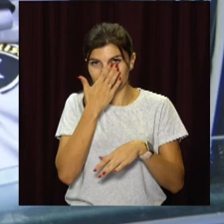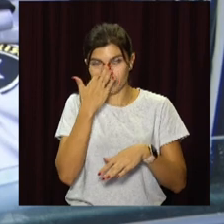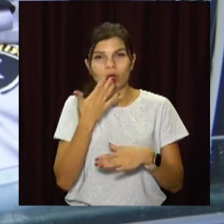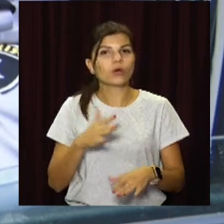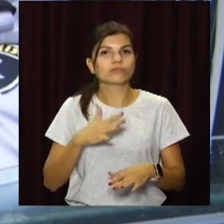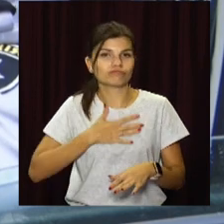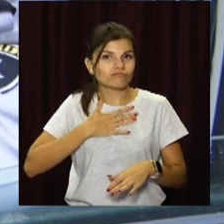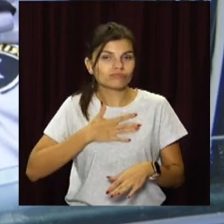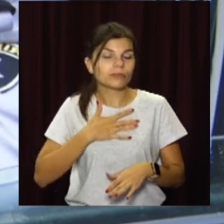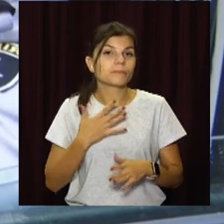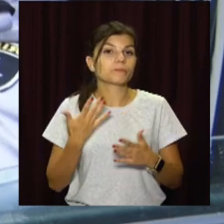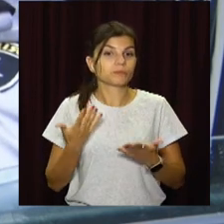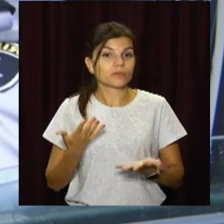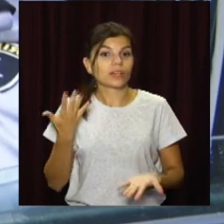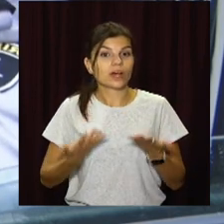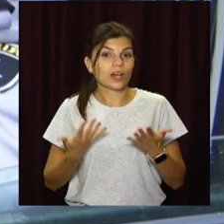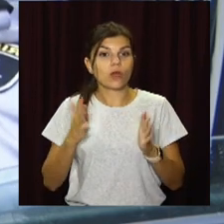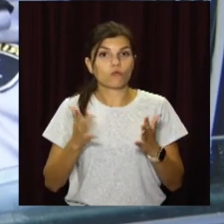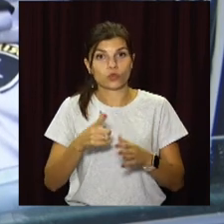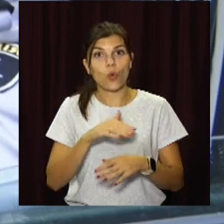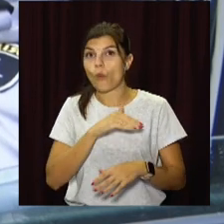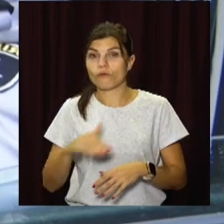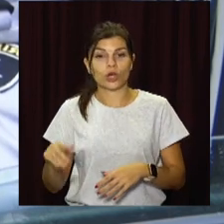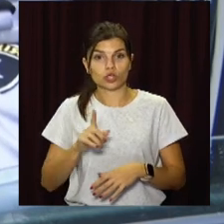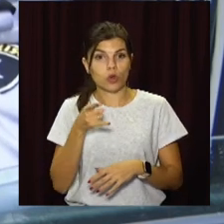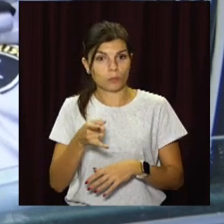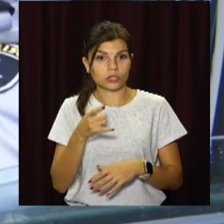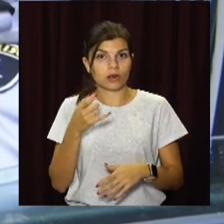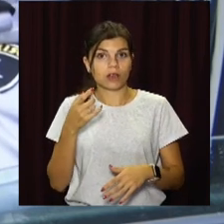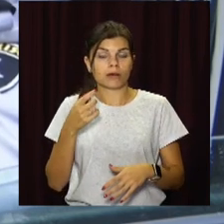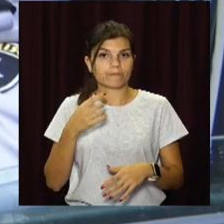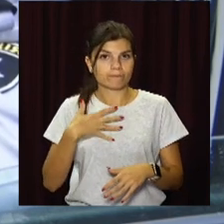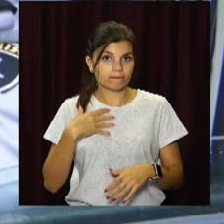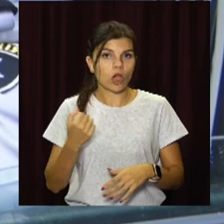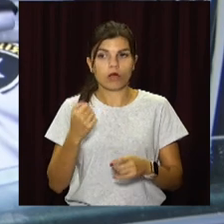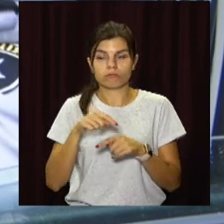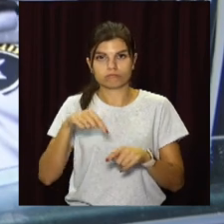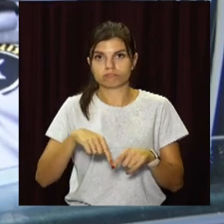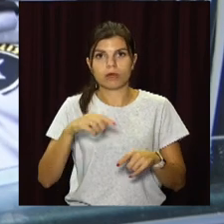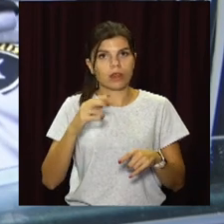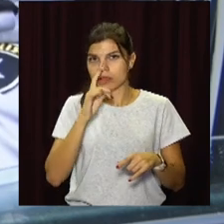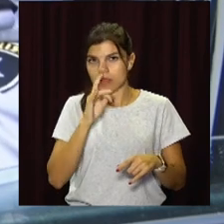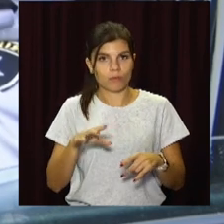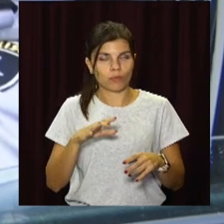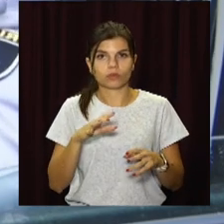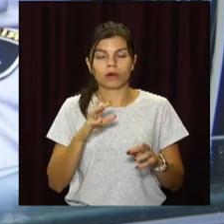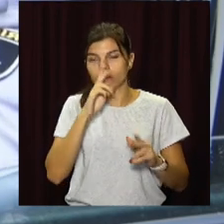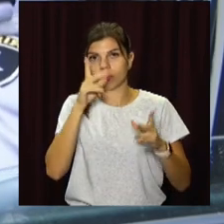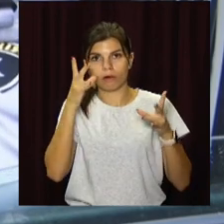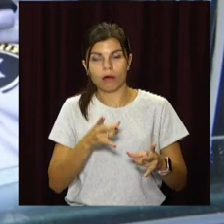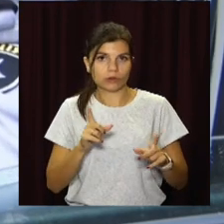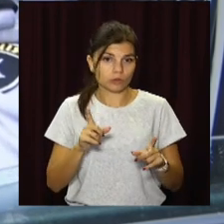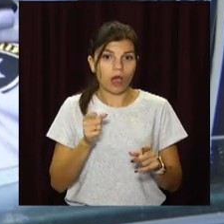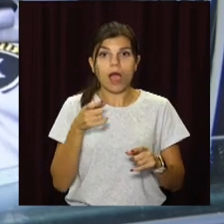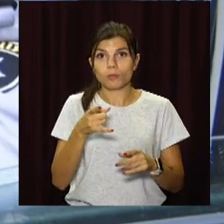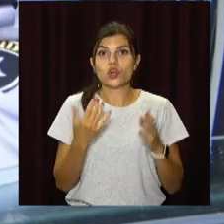І якщо ти впевнений, що автомобіль надійний, що він не підведе, а новий автомобіль, він